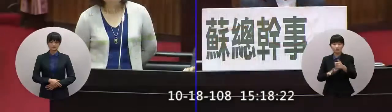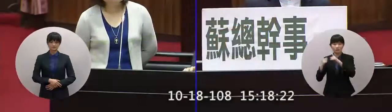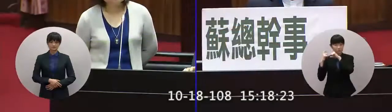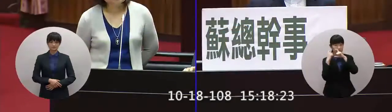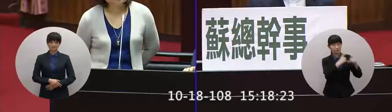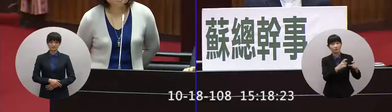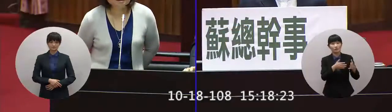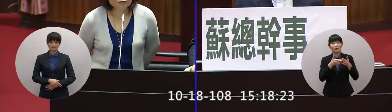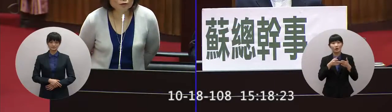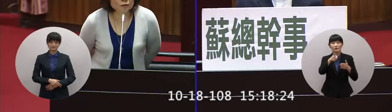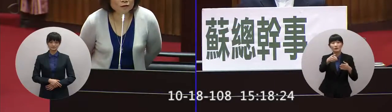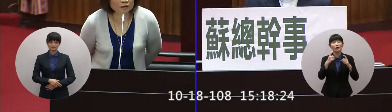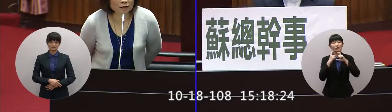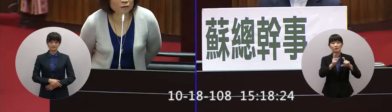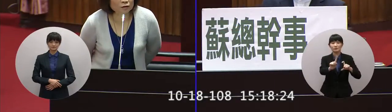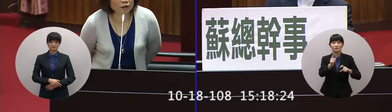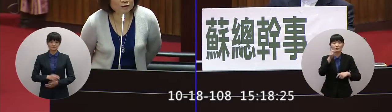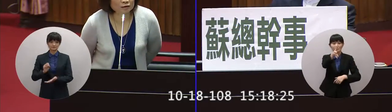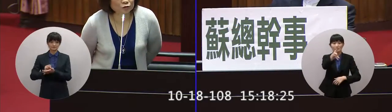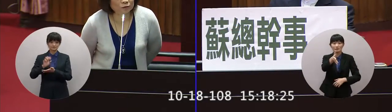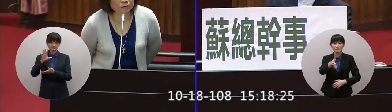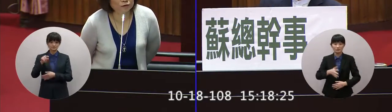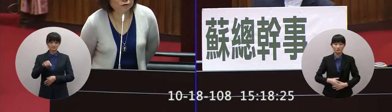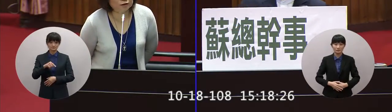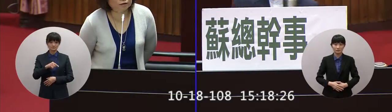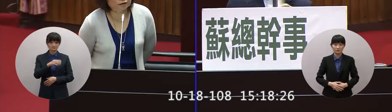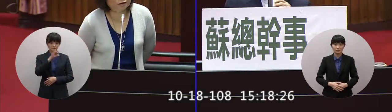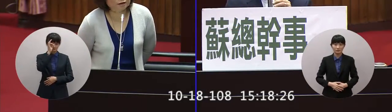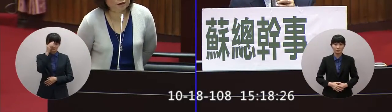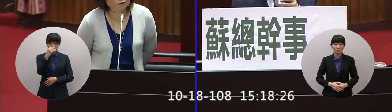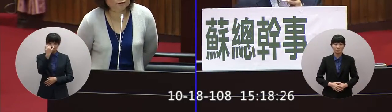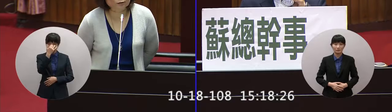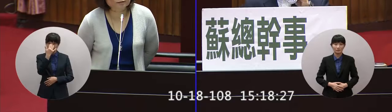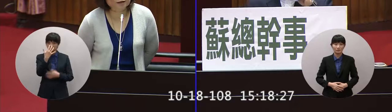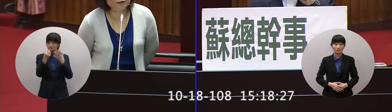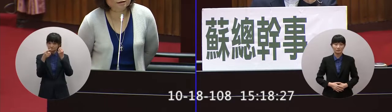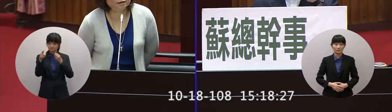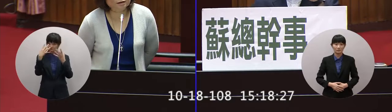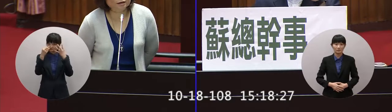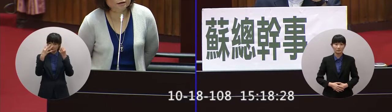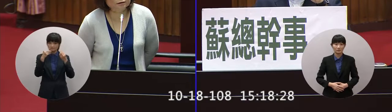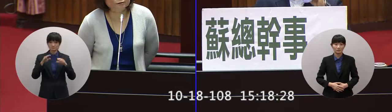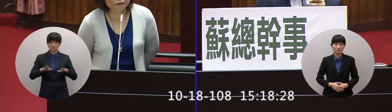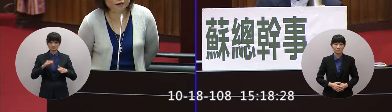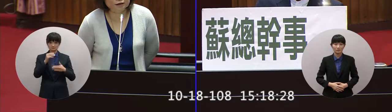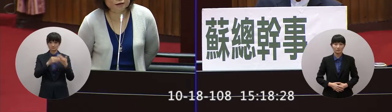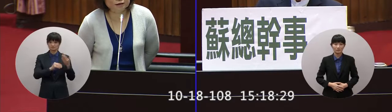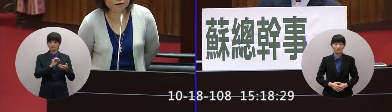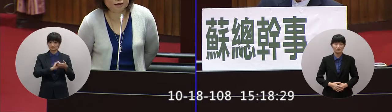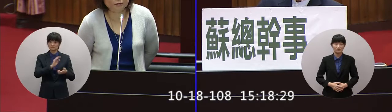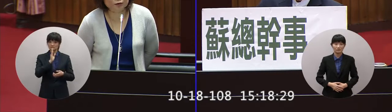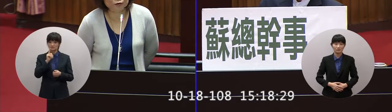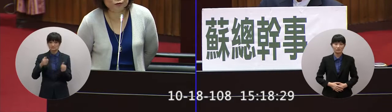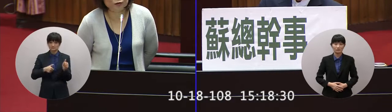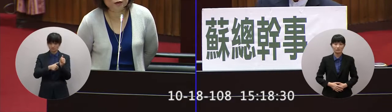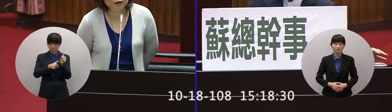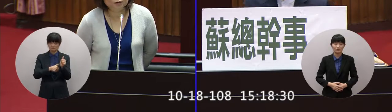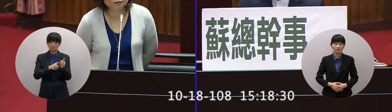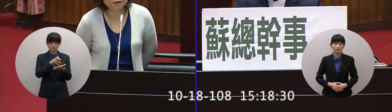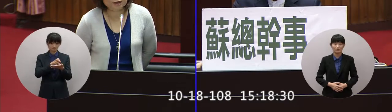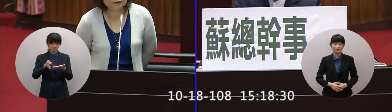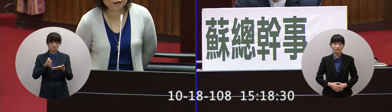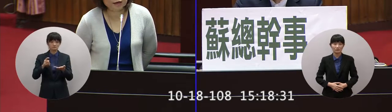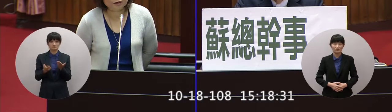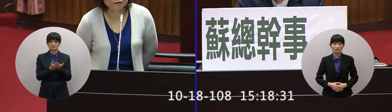怎麼回應跟委員報告你當然沒有看清楚我們的遊戲規則我們現在是已經有複議的已經成案沒有錯